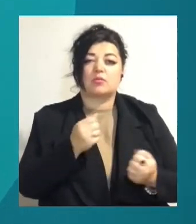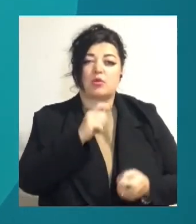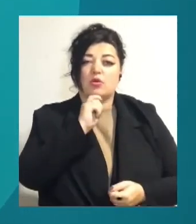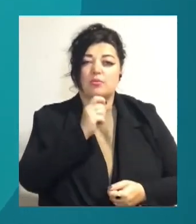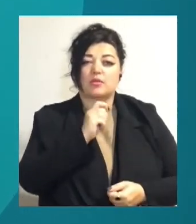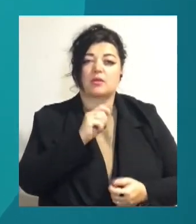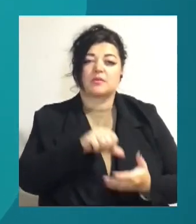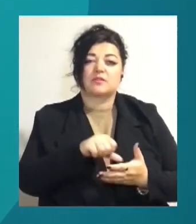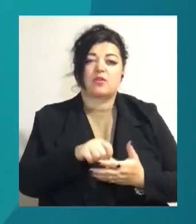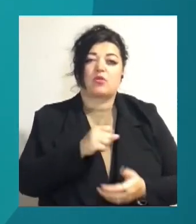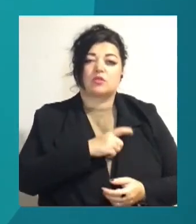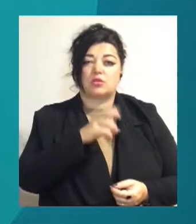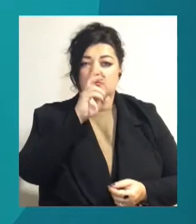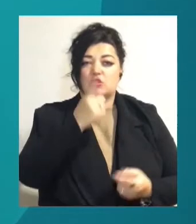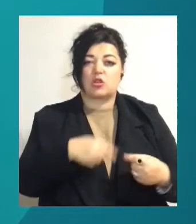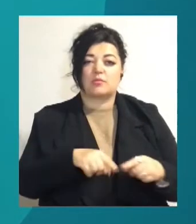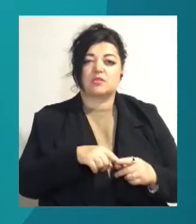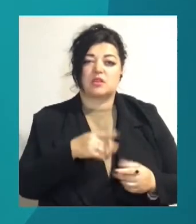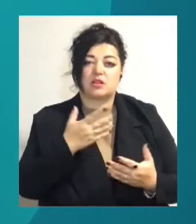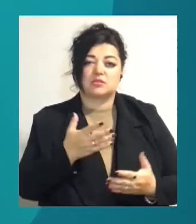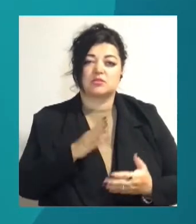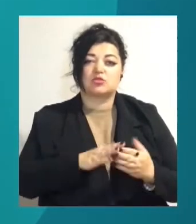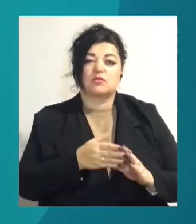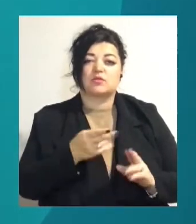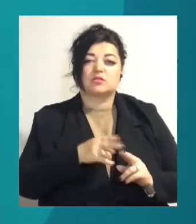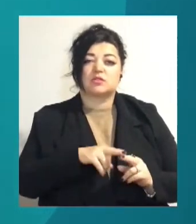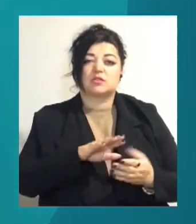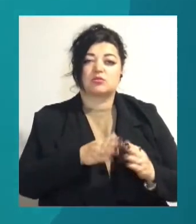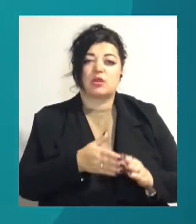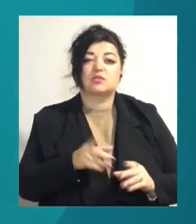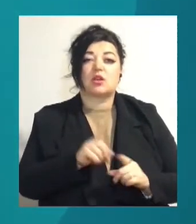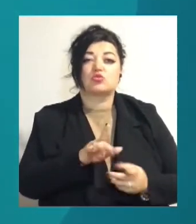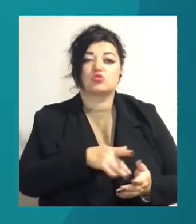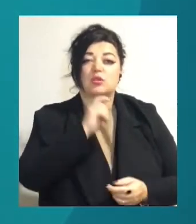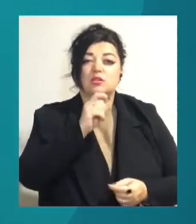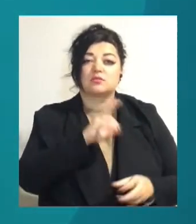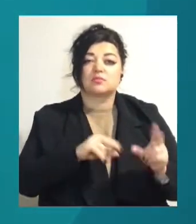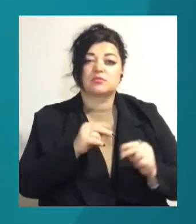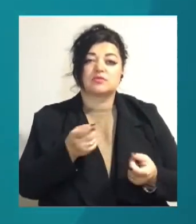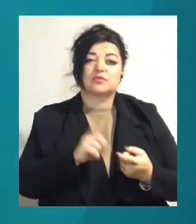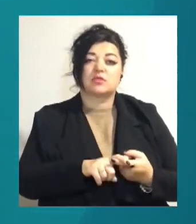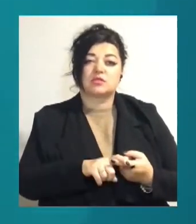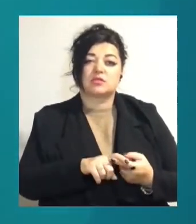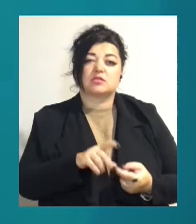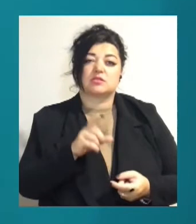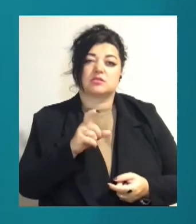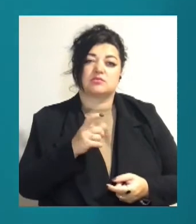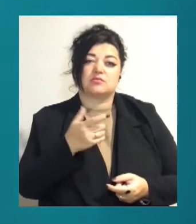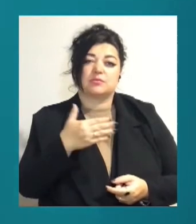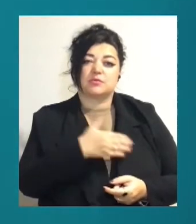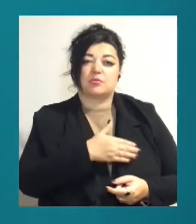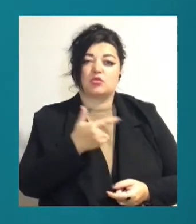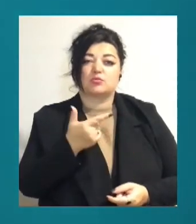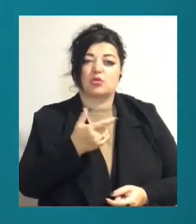облдержадміністрації стосовно цієї ситуації. Також наші журналісти намагаються зв'язатися із Державним агентством рибного господарства. Втім, там